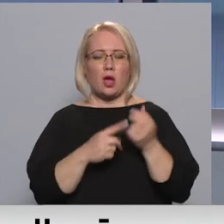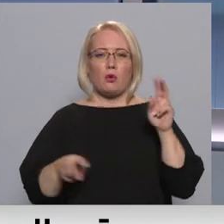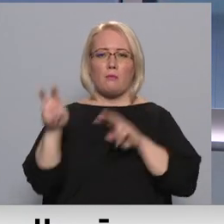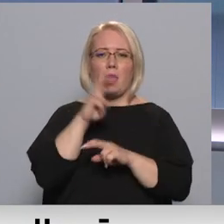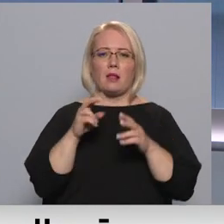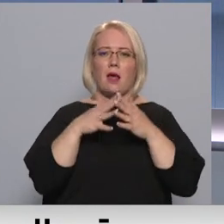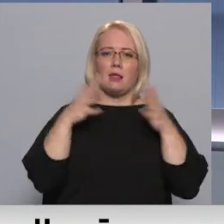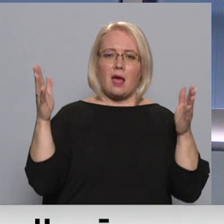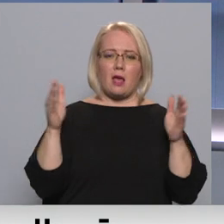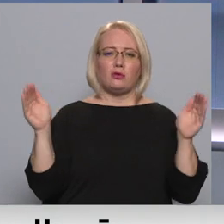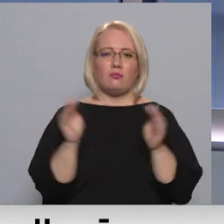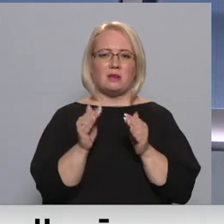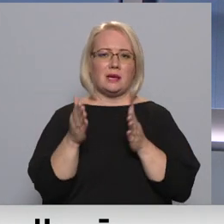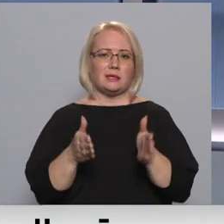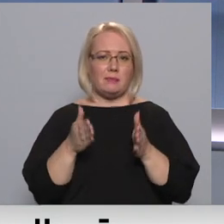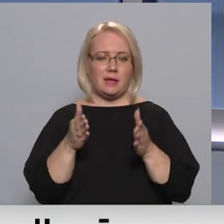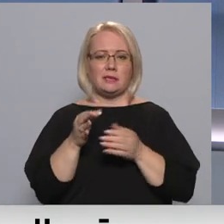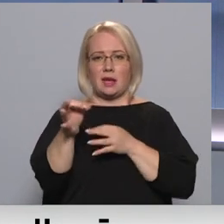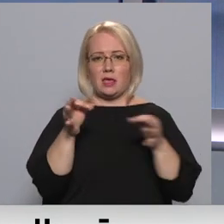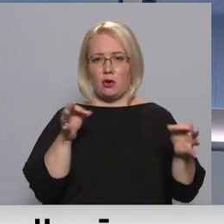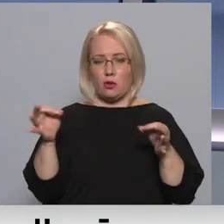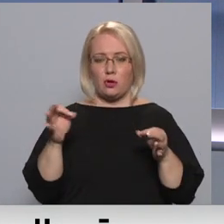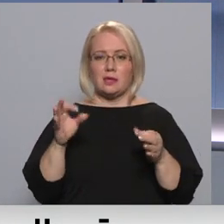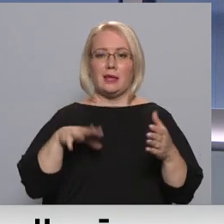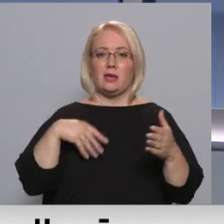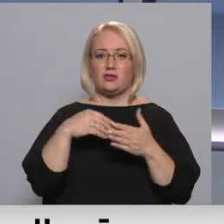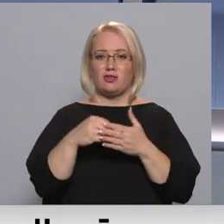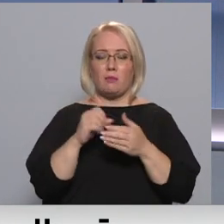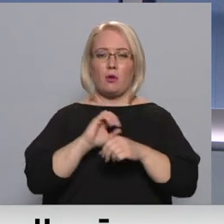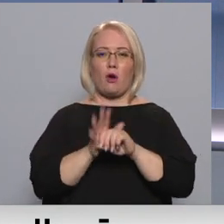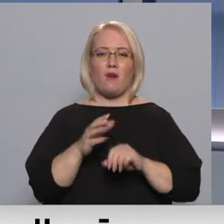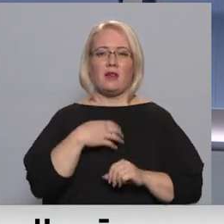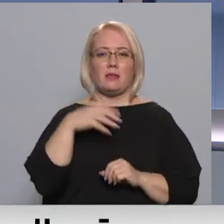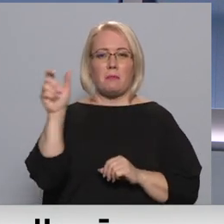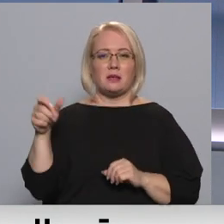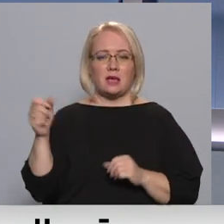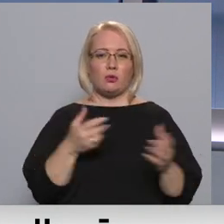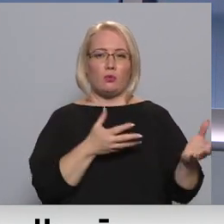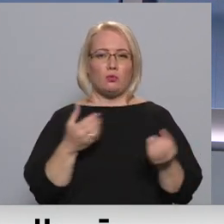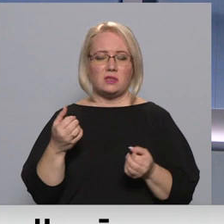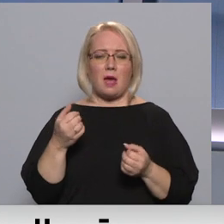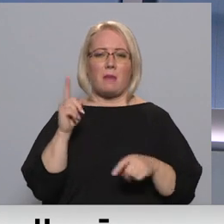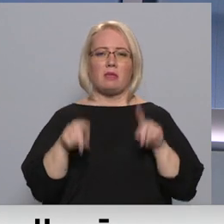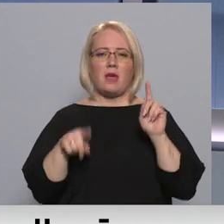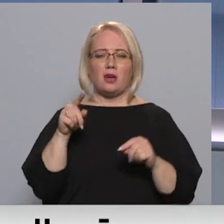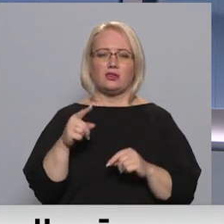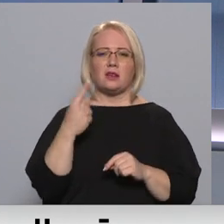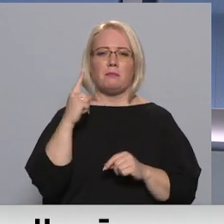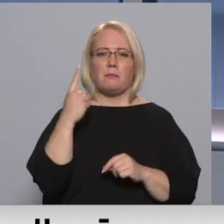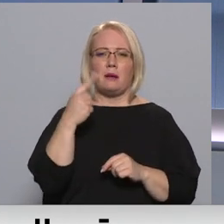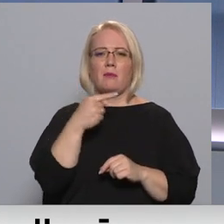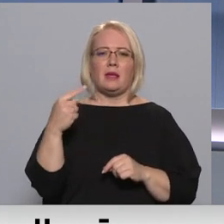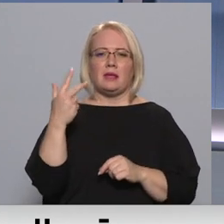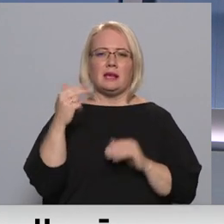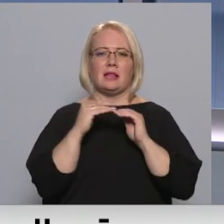lielajās tā arī mazajās slimnīcās reģionos. Līdz šim COVID-19 pacientus uzņēma tikai atsevišķās pirmo trīs līmeņu